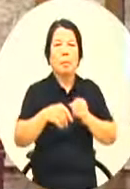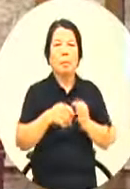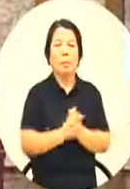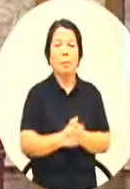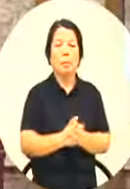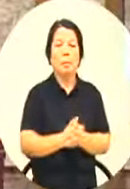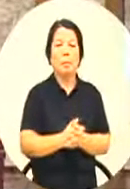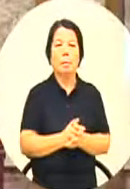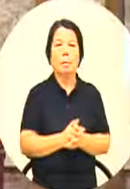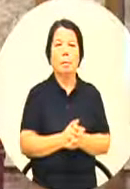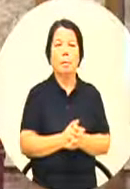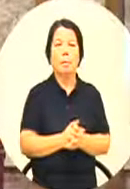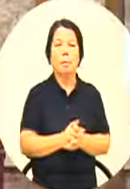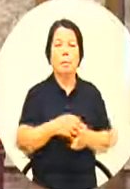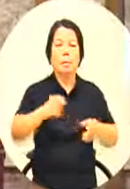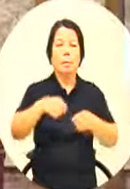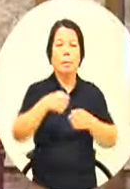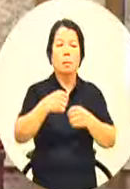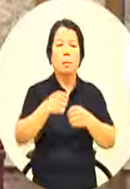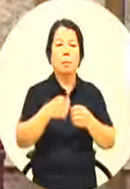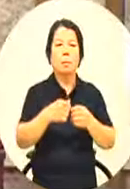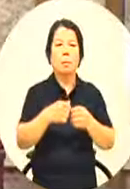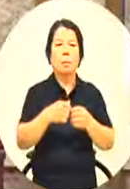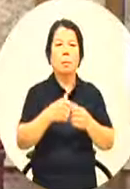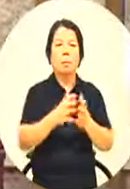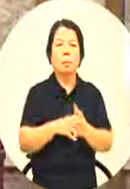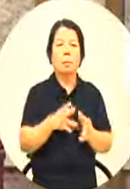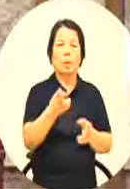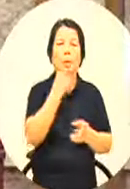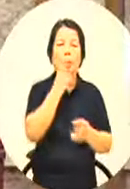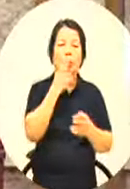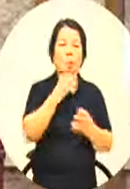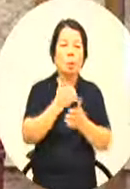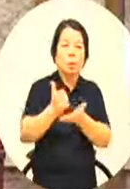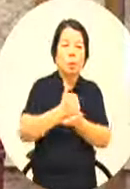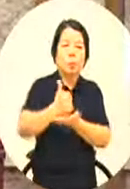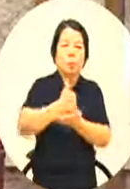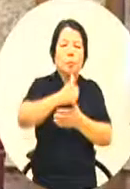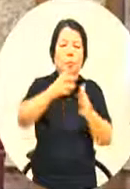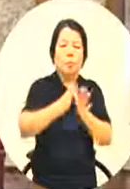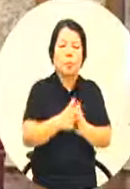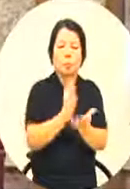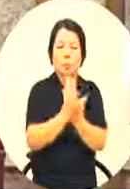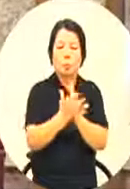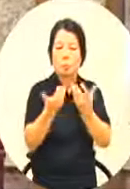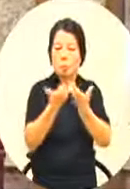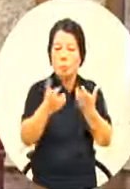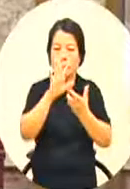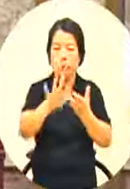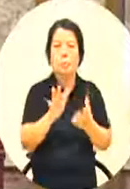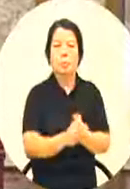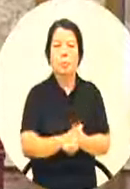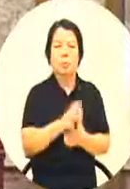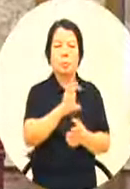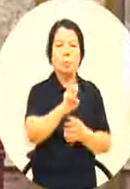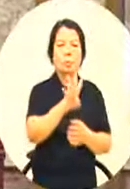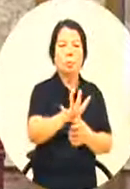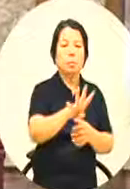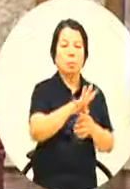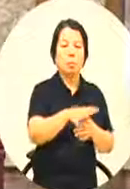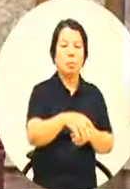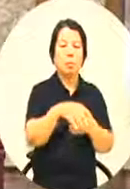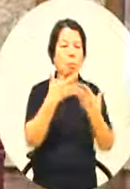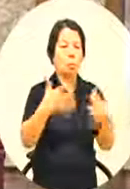亚奥运项目跟非亚奥运项目这个部分那我们希望说这个44项太多了